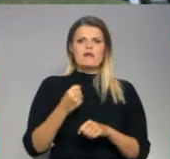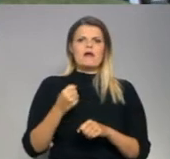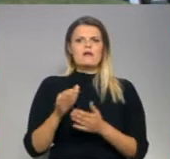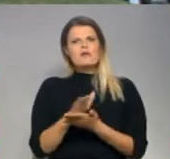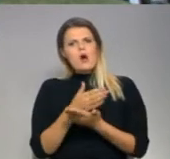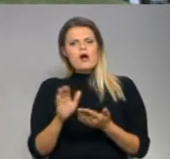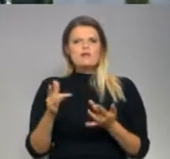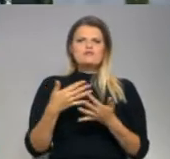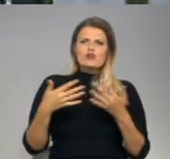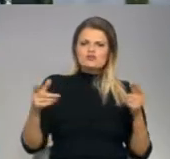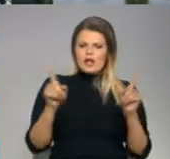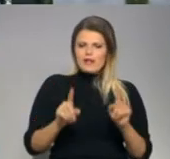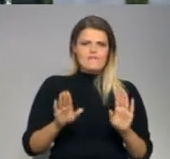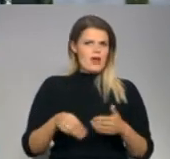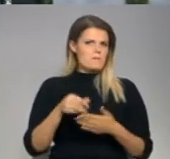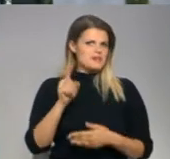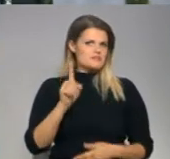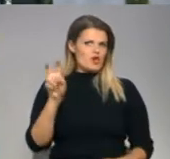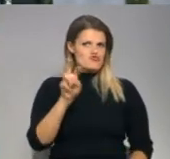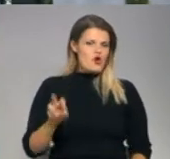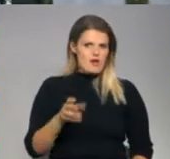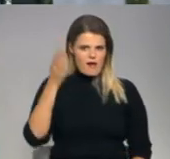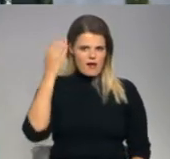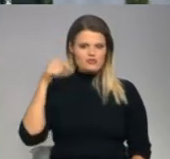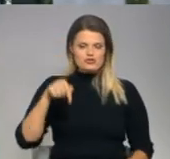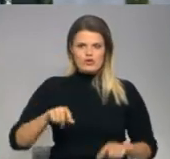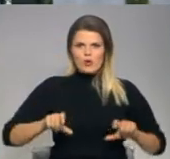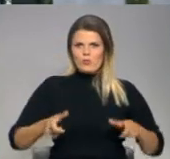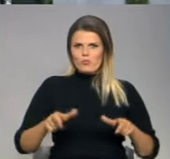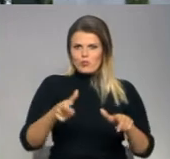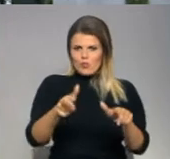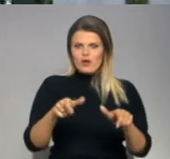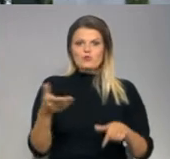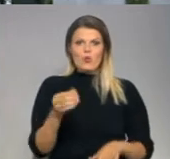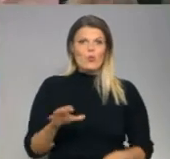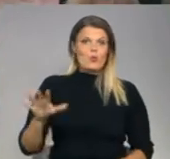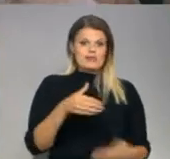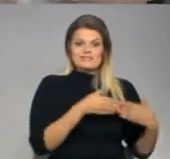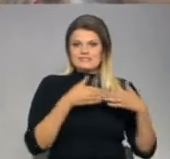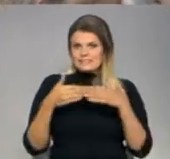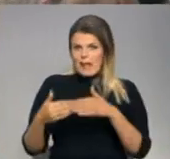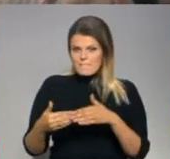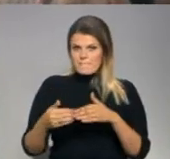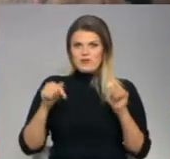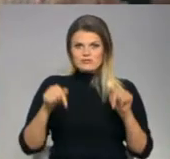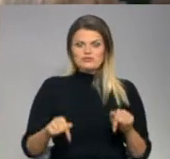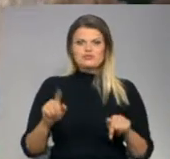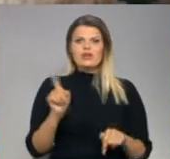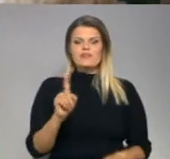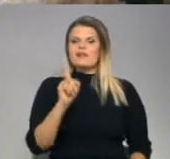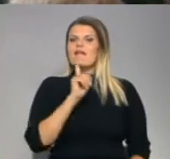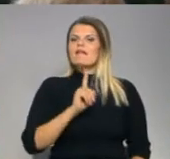lietas citur. Šeit ir bruģis, kas nāk no Kurzemes. Šeit ir